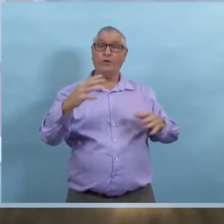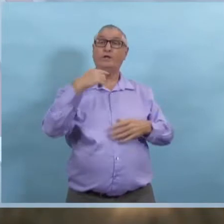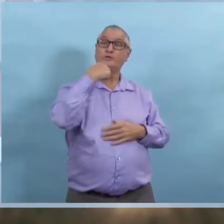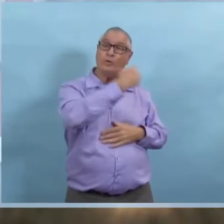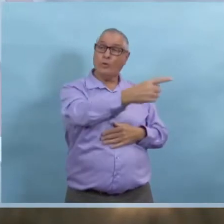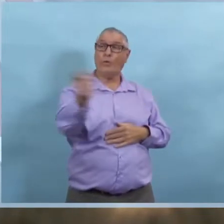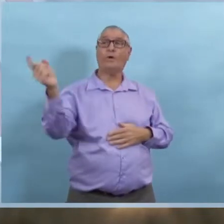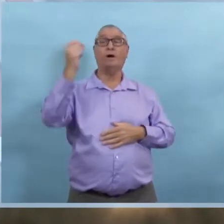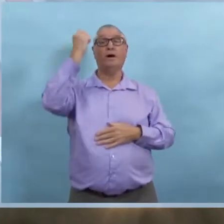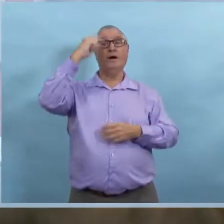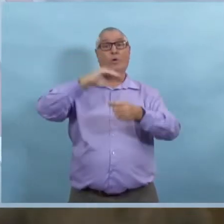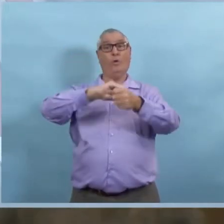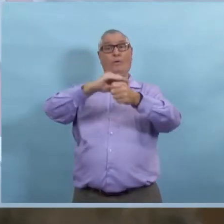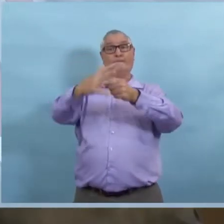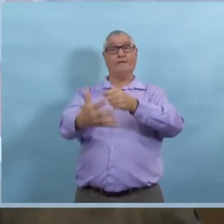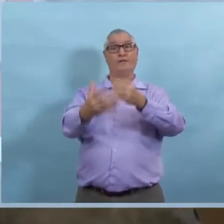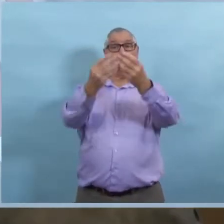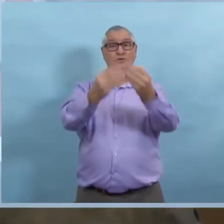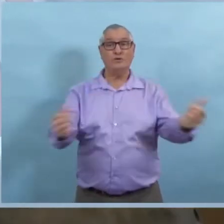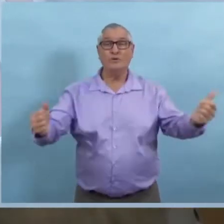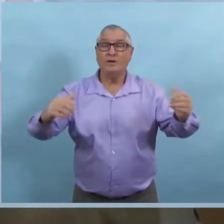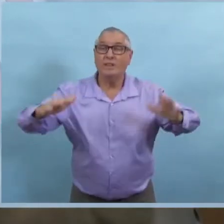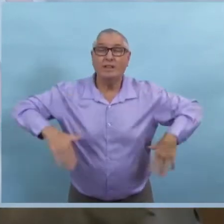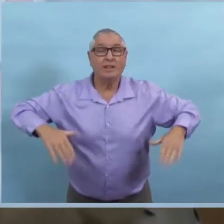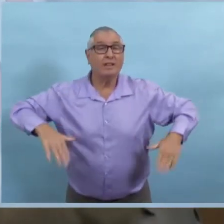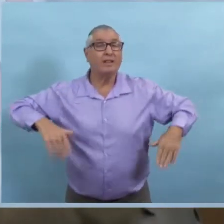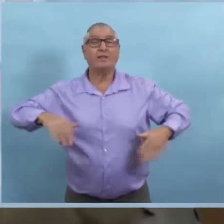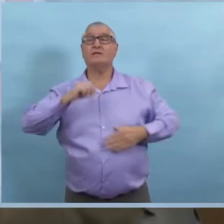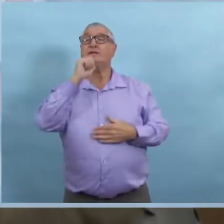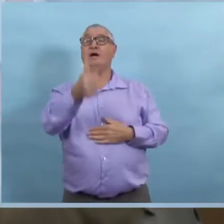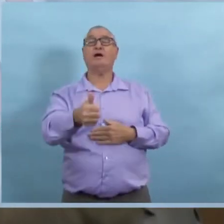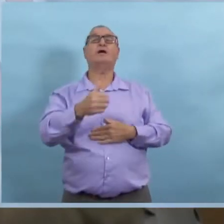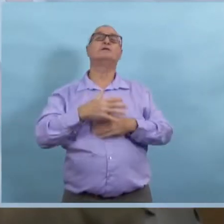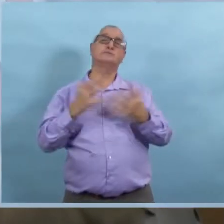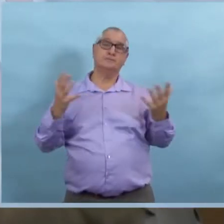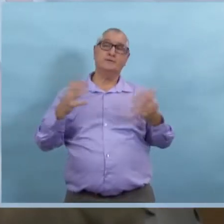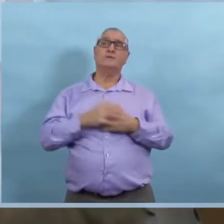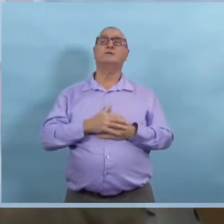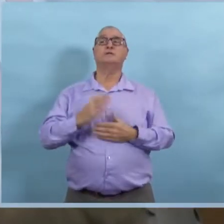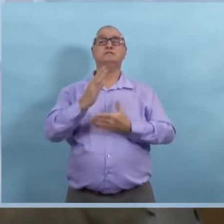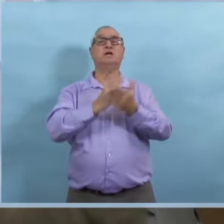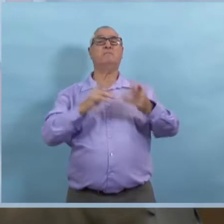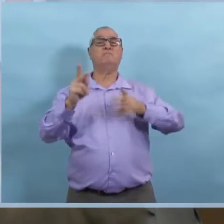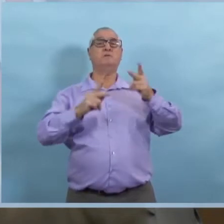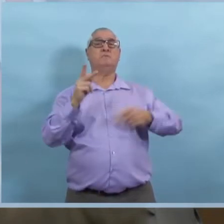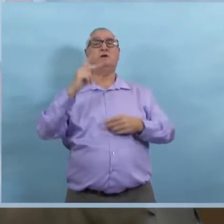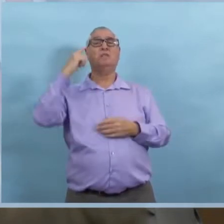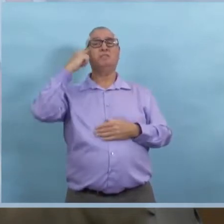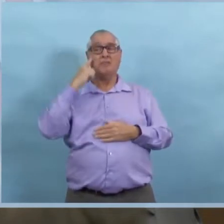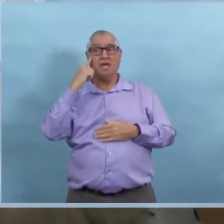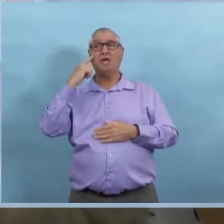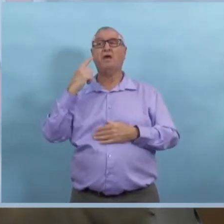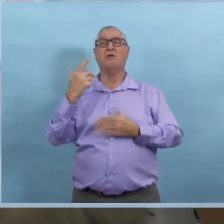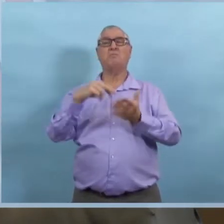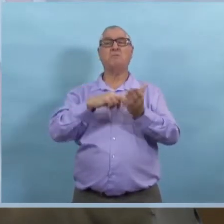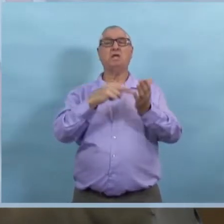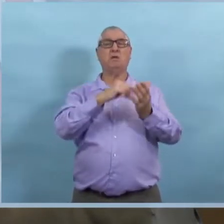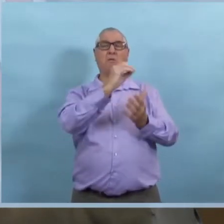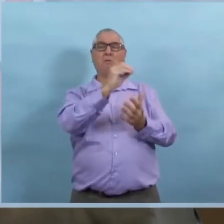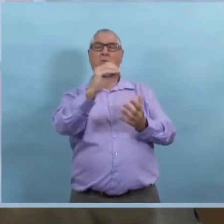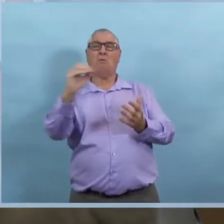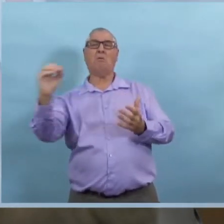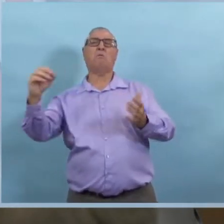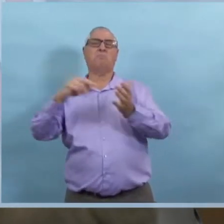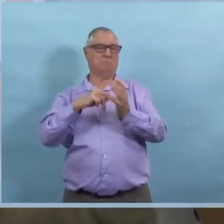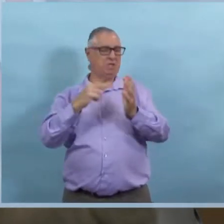Il n'y aucune manière qu'on a pu suggérer qu'on en avait fini avec le virus, mais il y a des gens qui ont interprété ça comme étant le fait qu'on avait terminé avec la COVID,